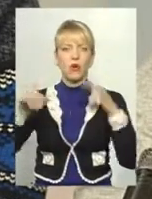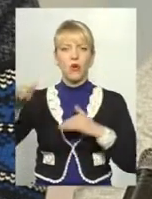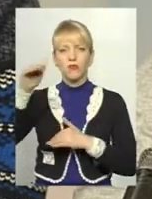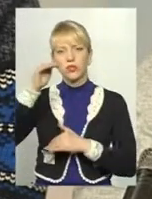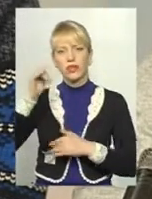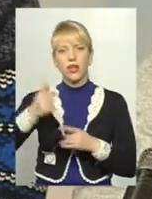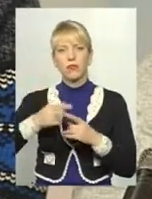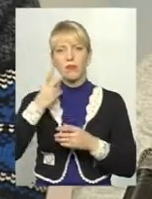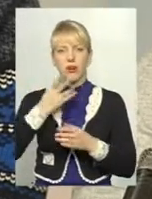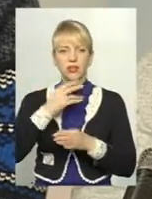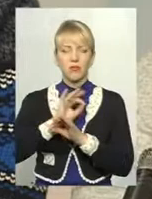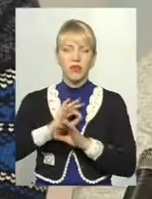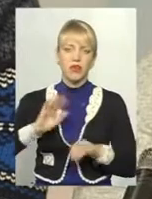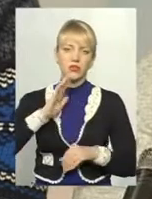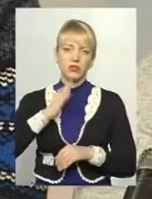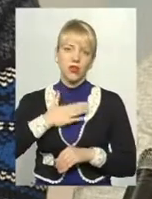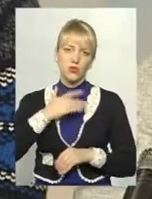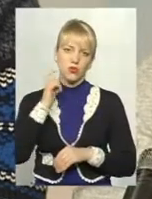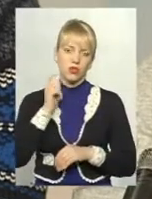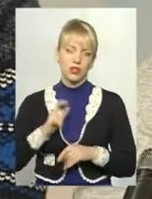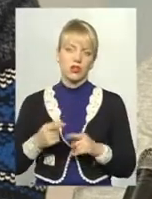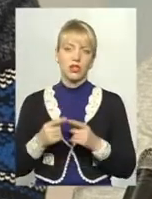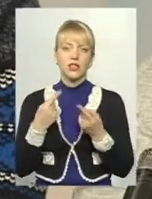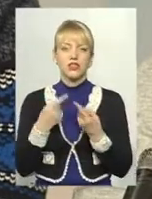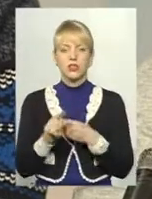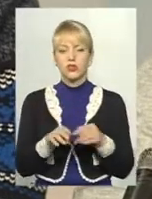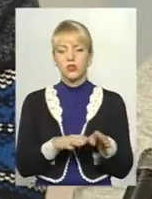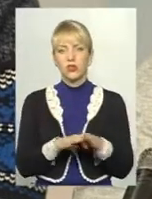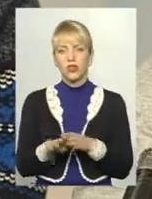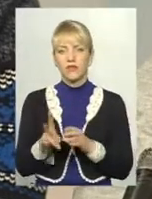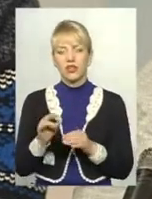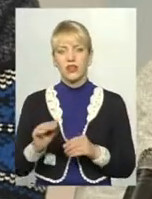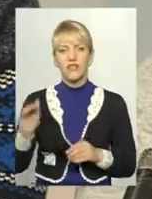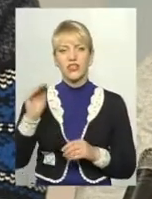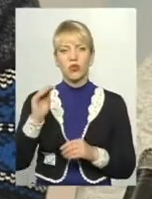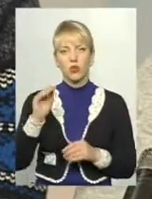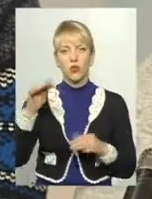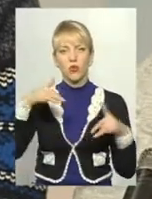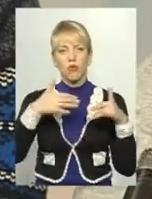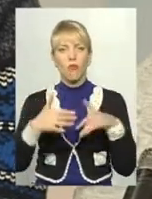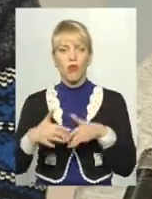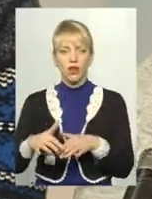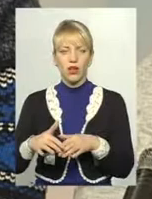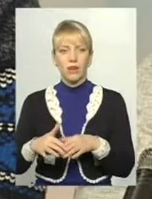прекрасну нашу Україну зовсім з іншого рівня над висотою моря, то